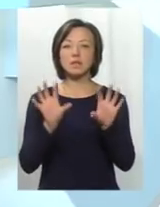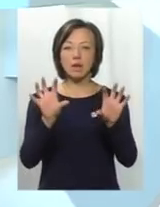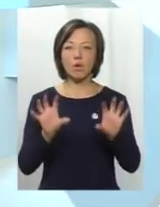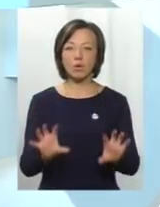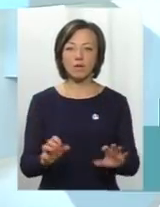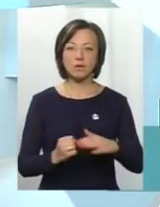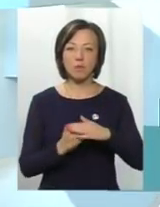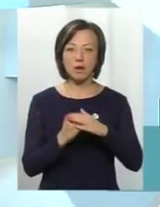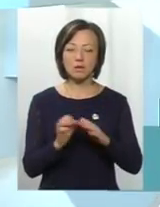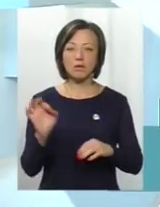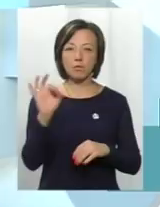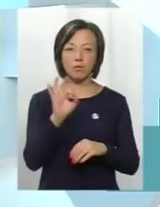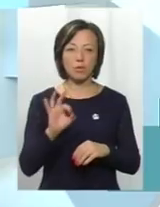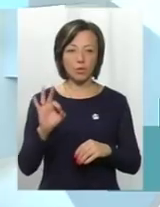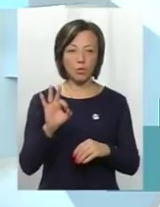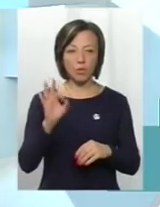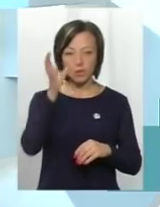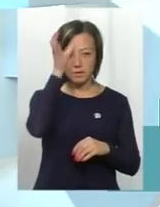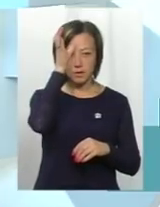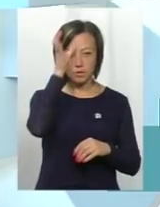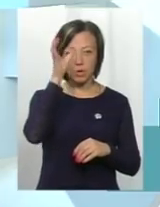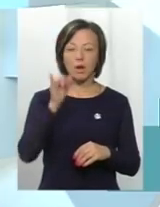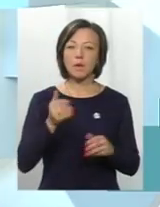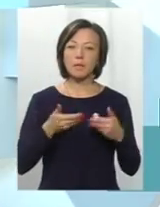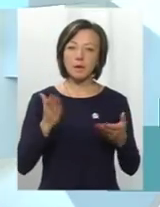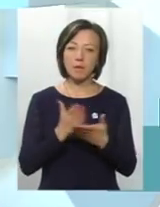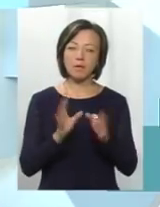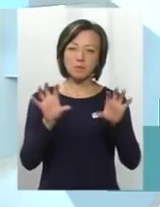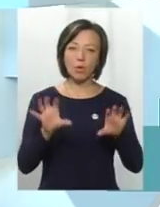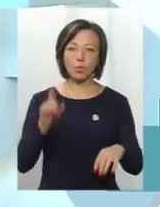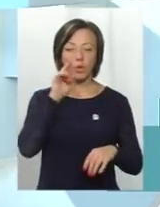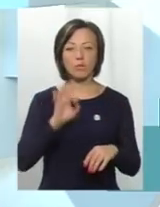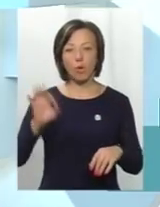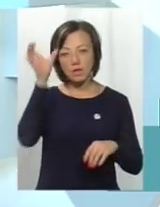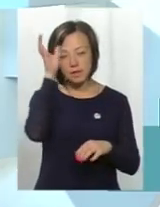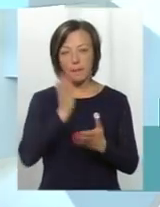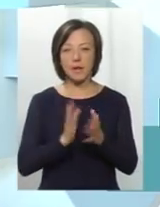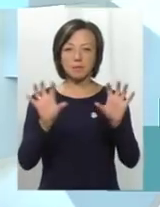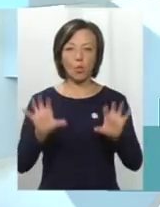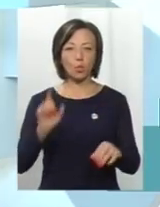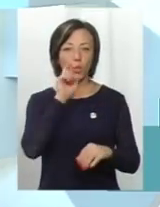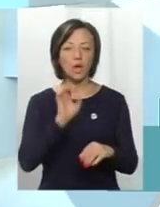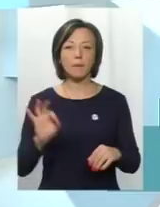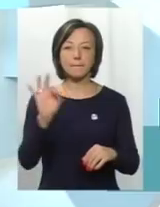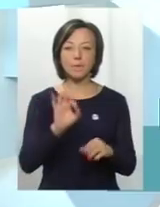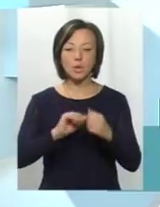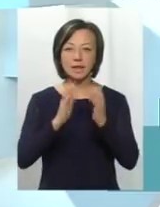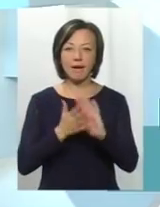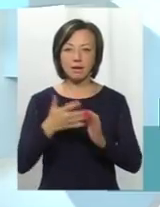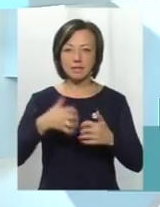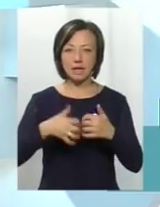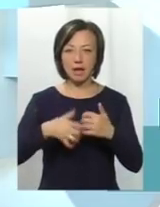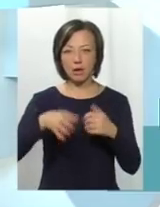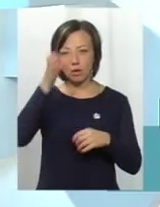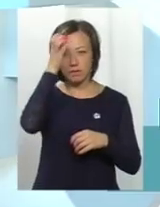саме в освіті. Ми маємо закон України про освіту, ми маємо закон України про загальну середню